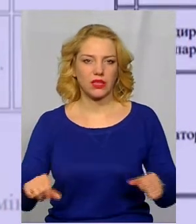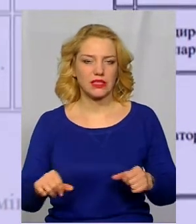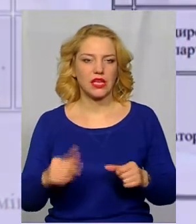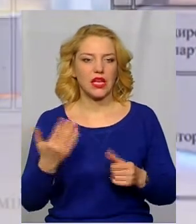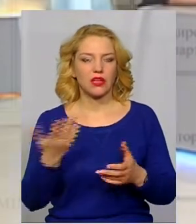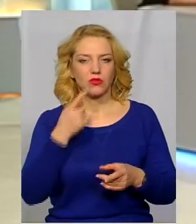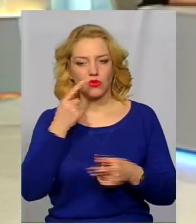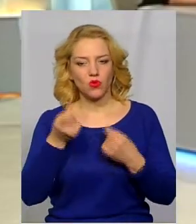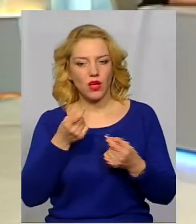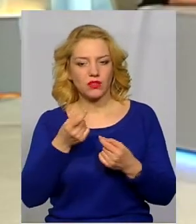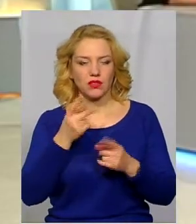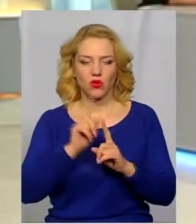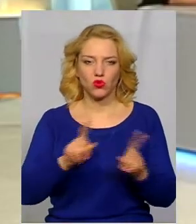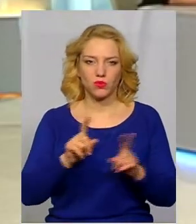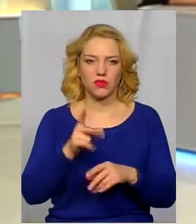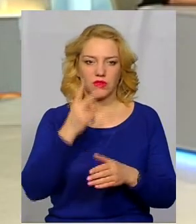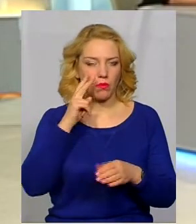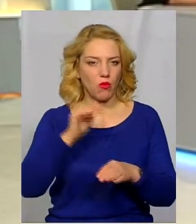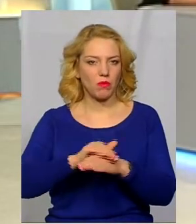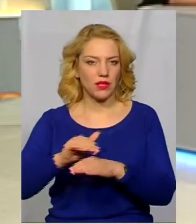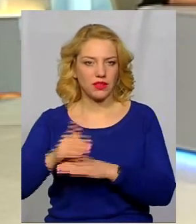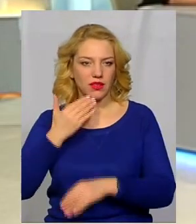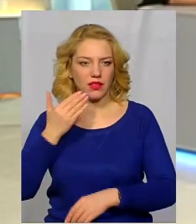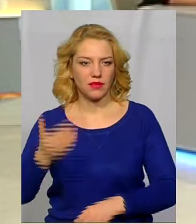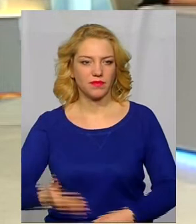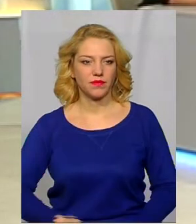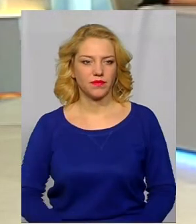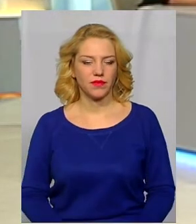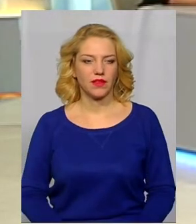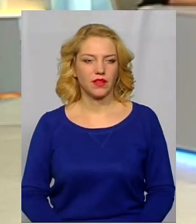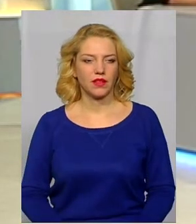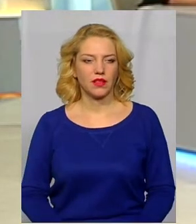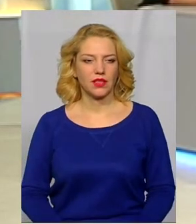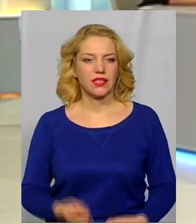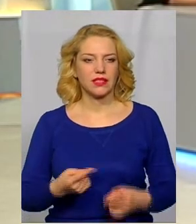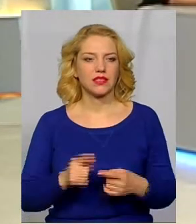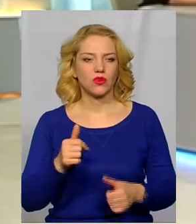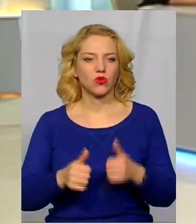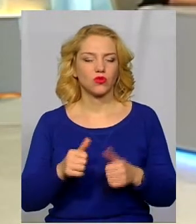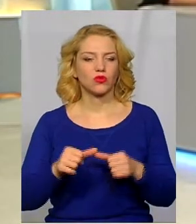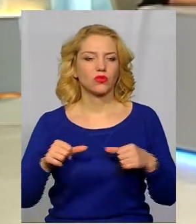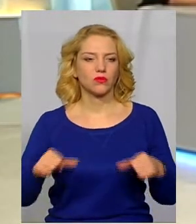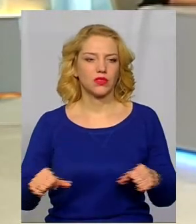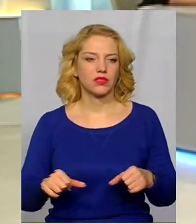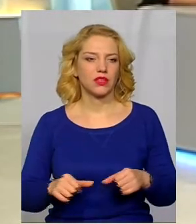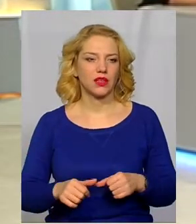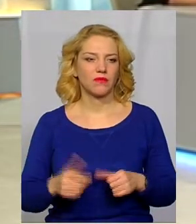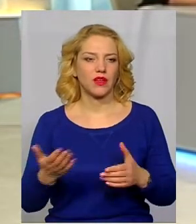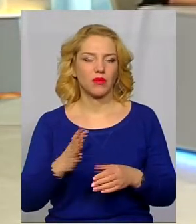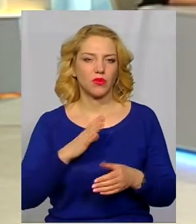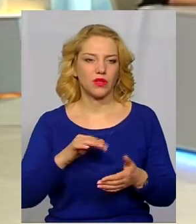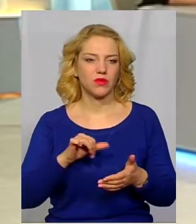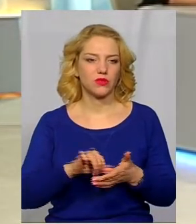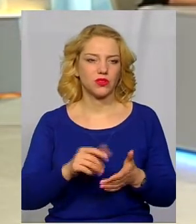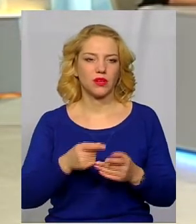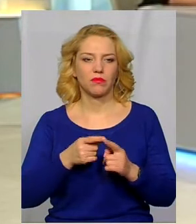нюанси помітили, якісь особливості під час проведення? Правильно. Член конкурсної комісії особи, яка була присутня під час засідання конкурсної комісії. Дякую за поправку.